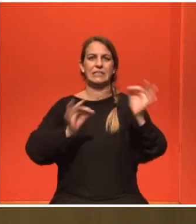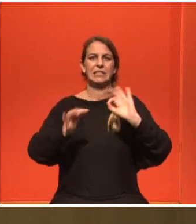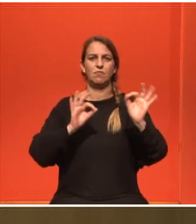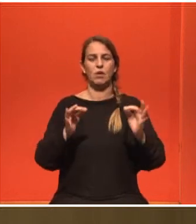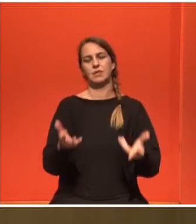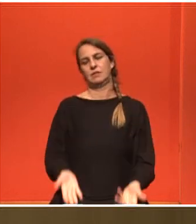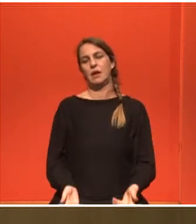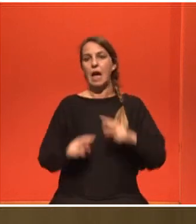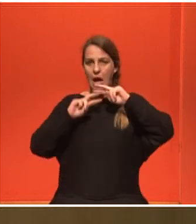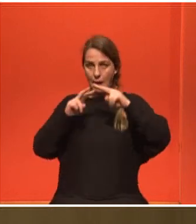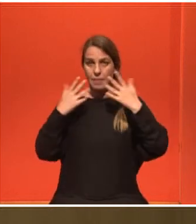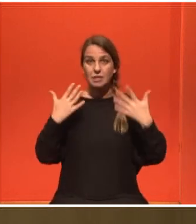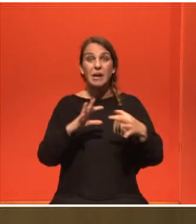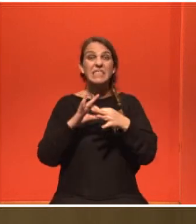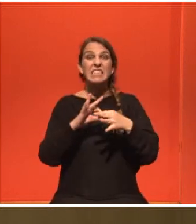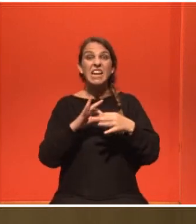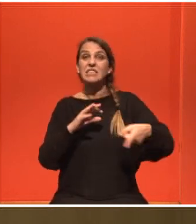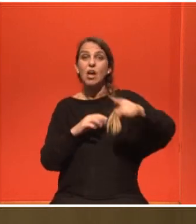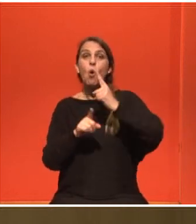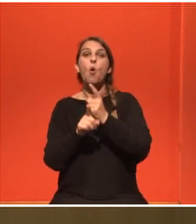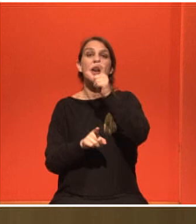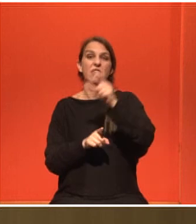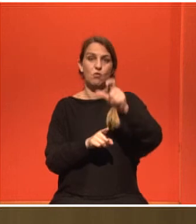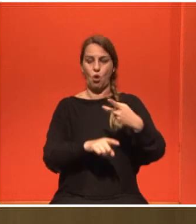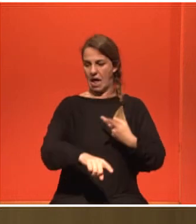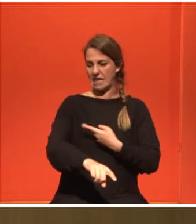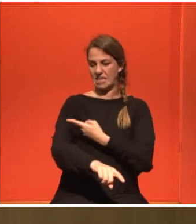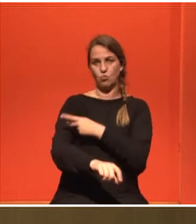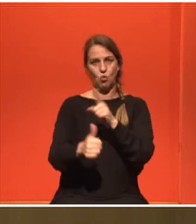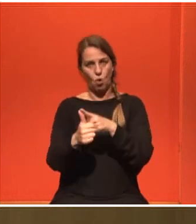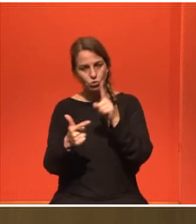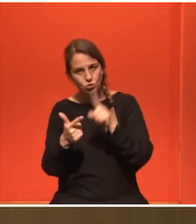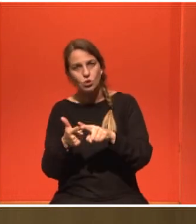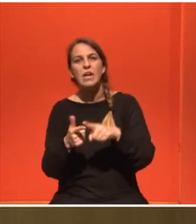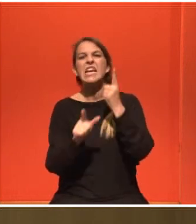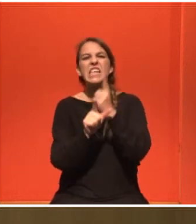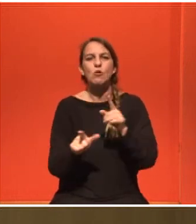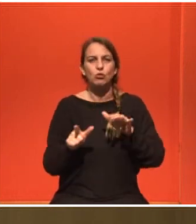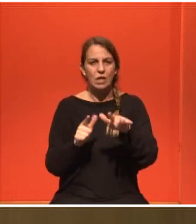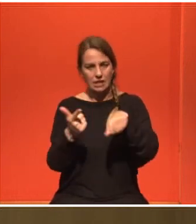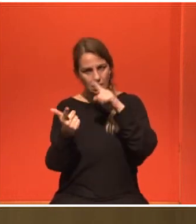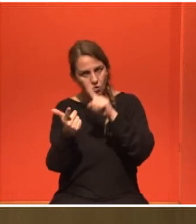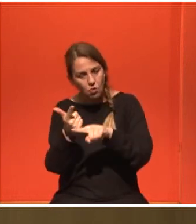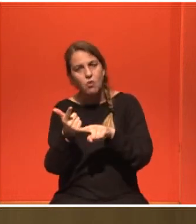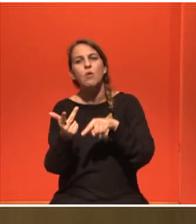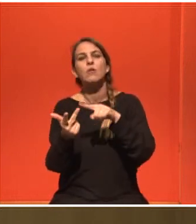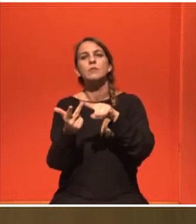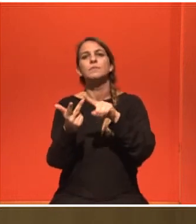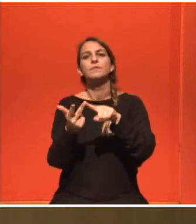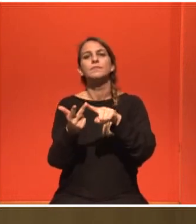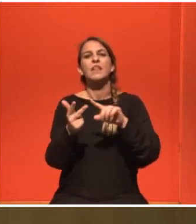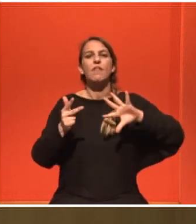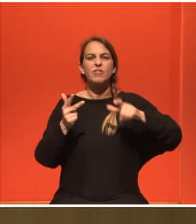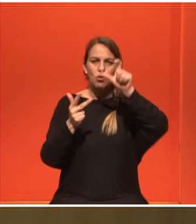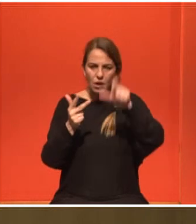ο καθηγητής ο κ. Κουτσουγέρης. Συνεργασία του χειρουργού αν έχει γίνει χειρουργική επέμβαση. Του ογκολόγου αν δίνει χημοθεραπεία και την ακτινοβολία του